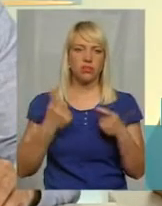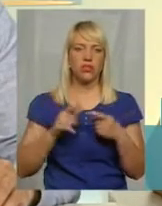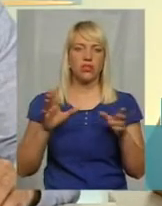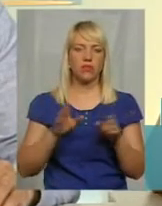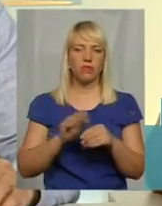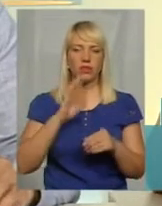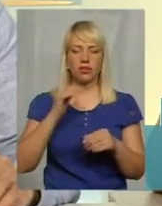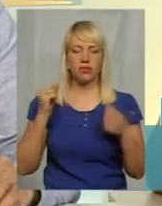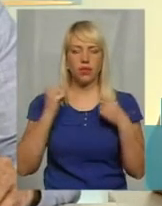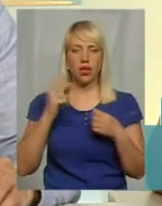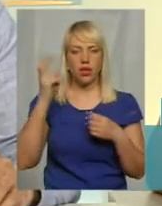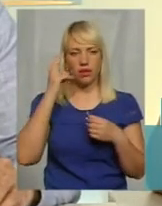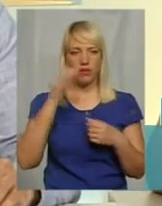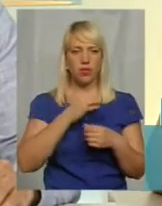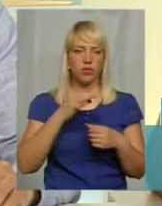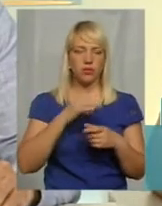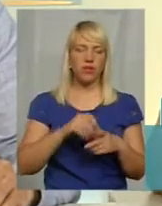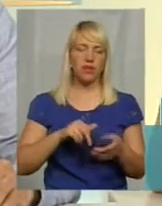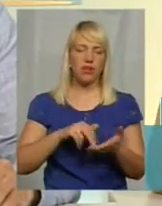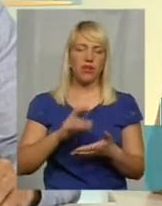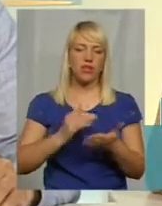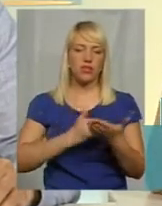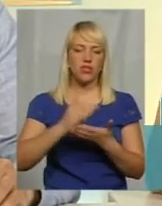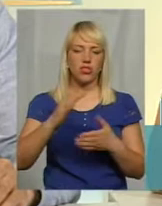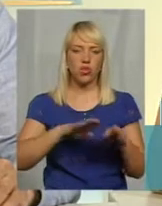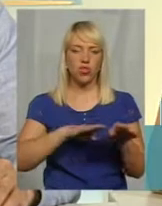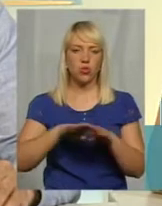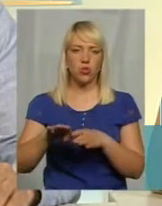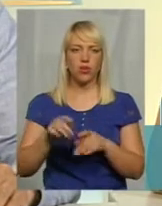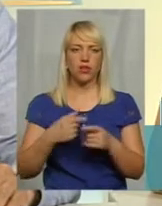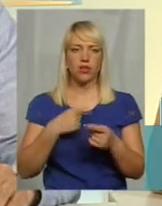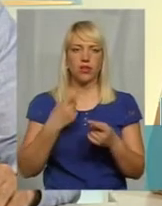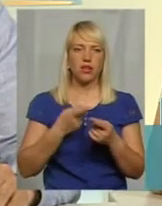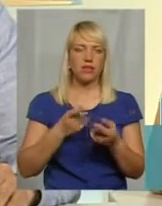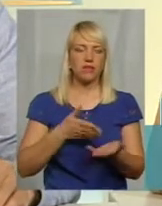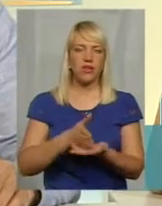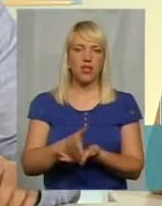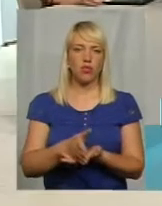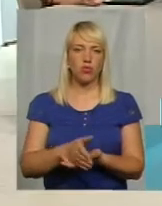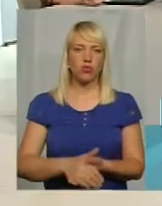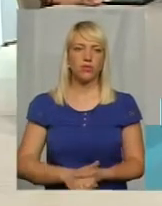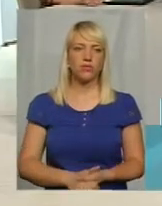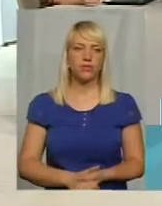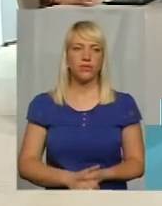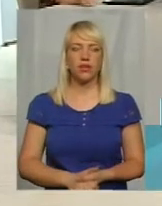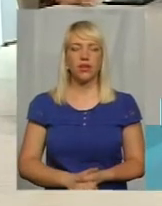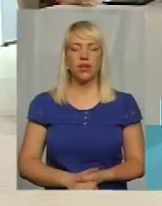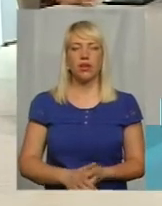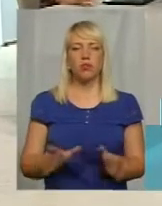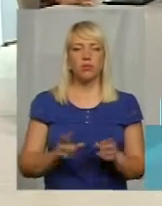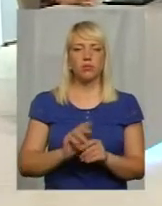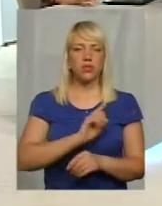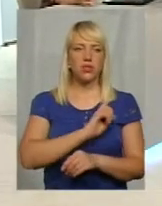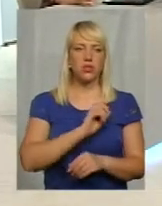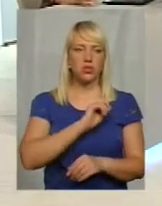обласними виходили на височайший уровень і достигали медалі. Единственный путь, другого поки я не вижу. А от про спільні зусилля у нас є коротенький сюжет.